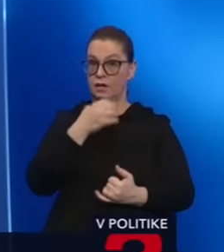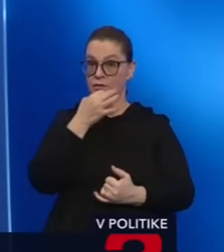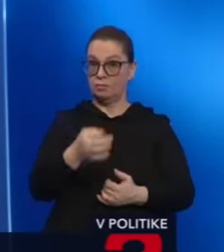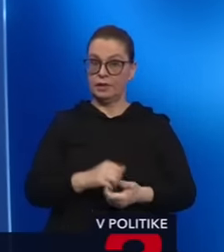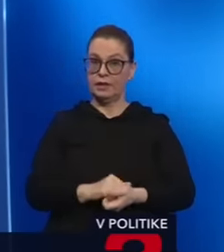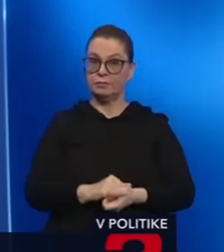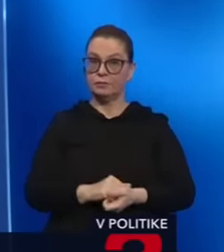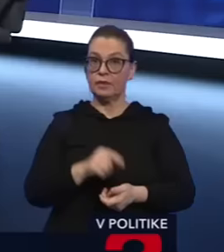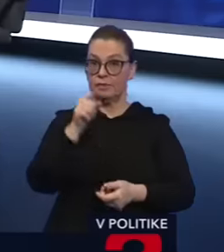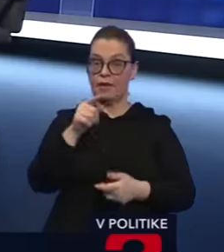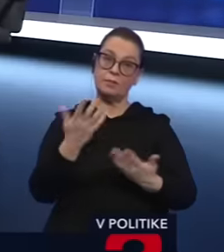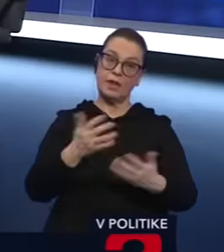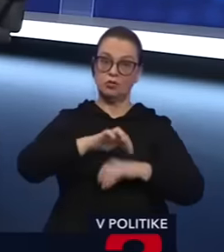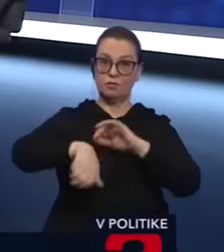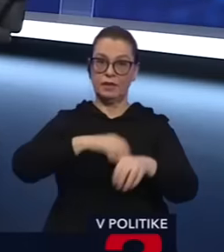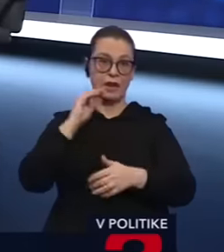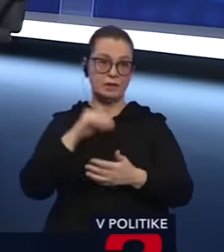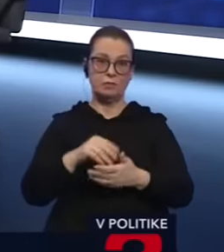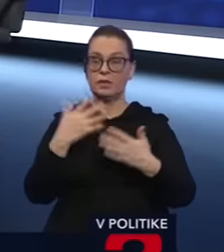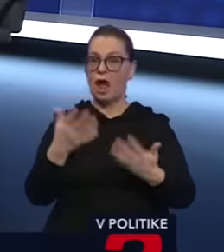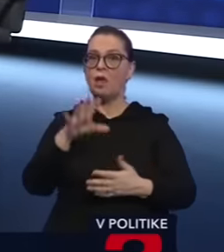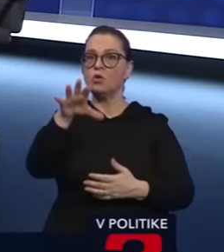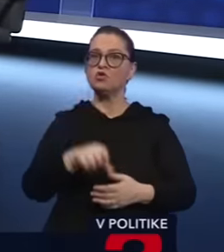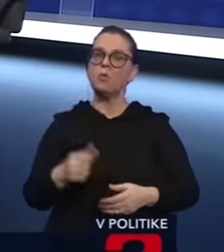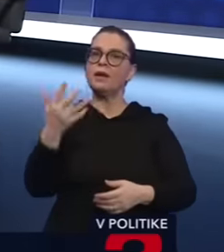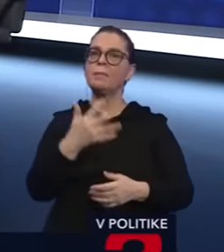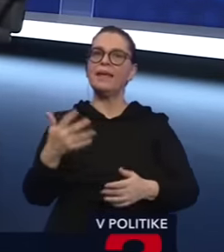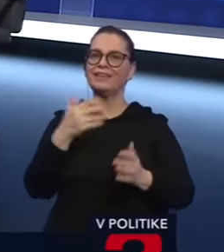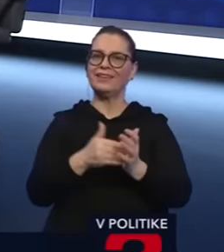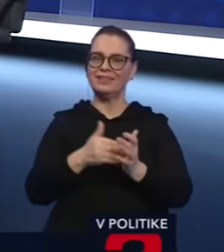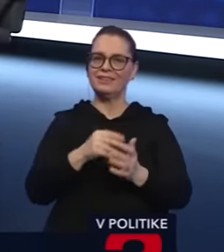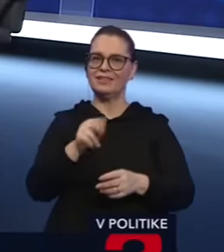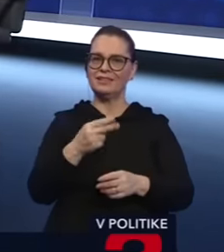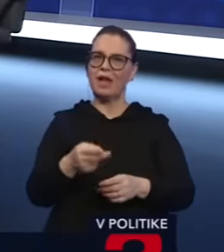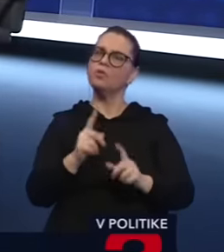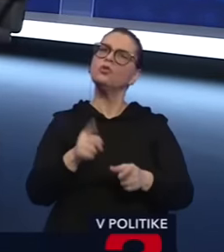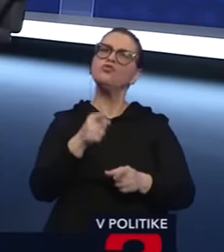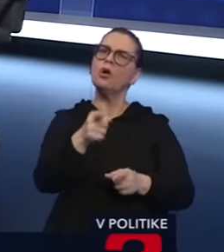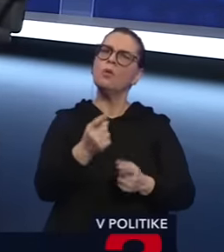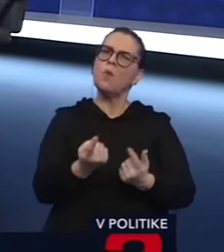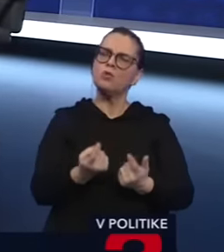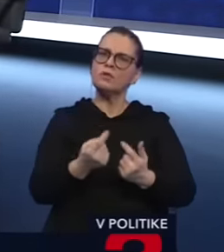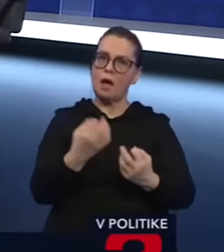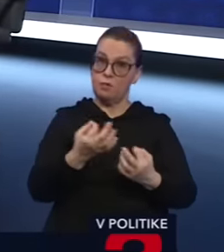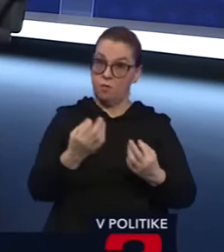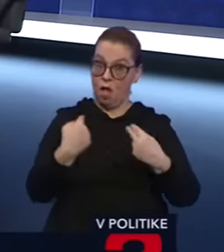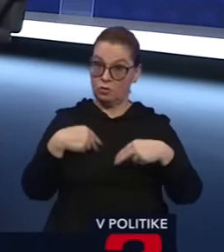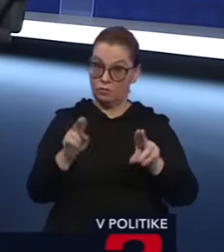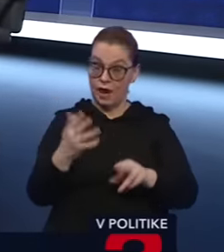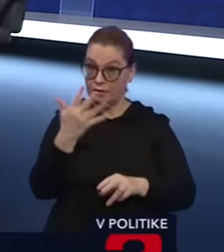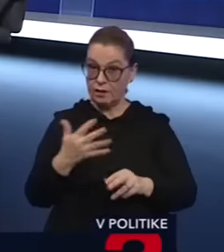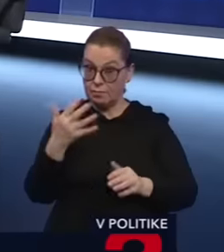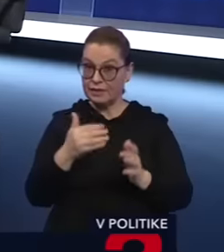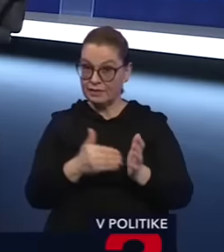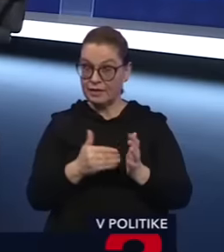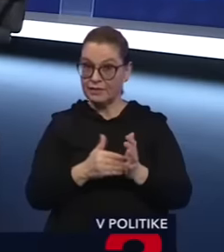niekto teda vykradne ten byt alebo vám zoberie 50 tisíc euró, čo je pre vás väčšia motivácia? Aby vám niekto vrátil tých 50 tisíc